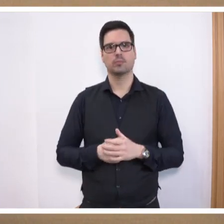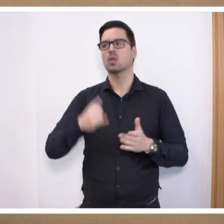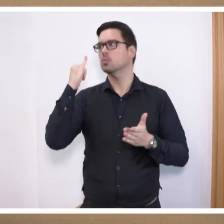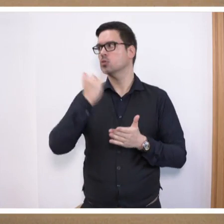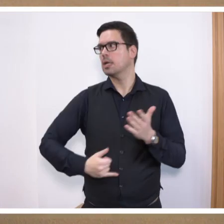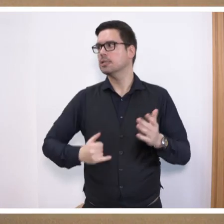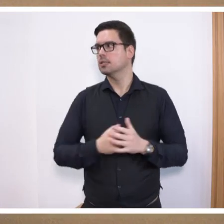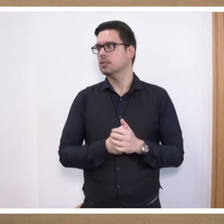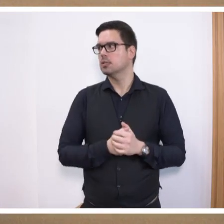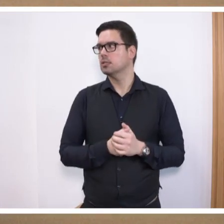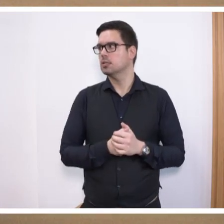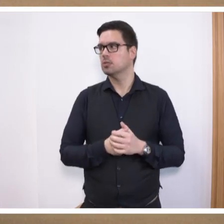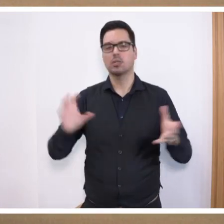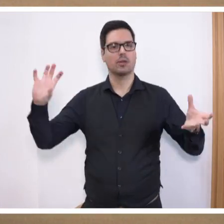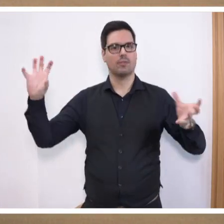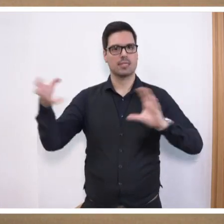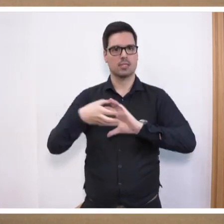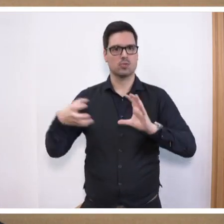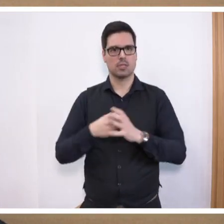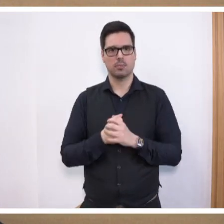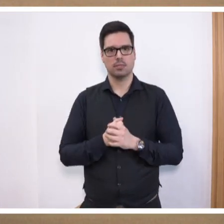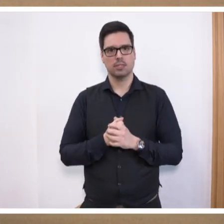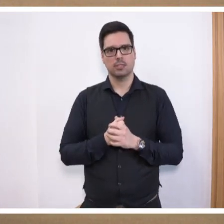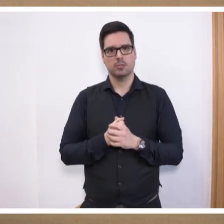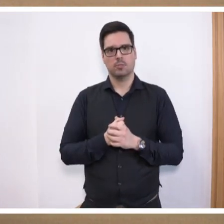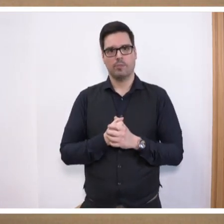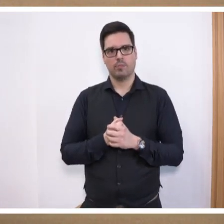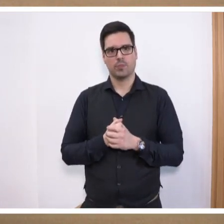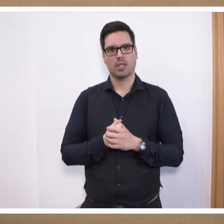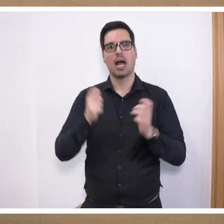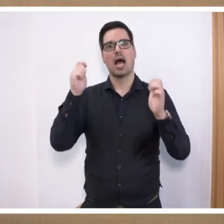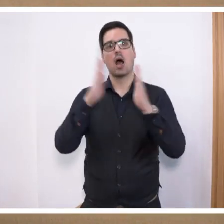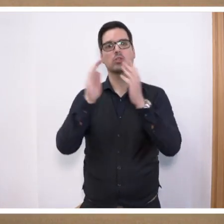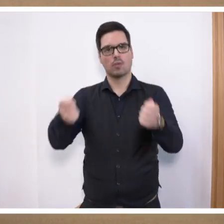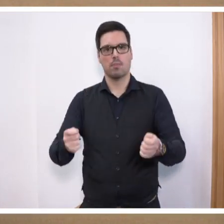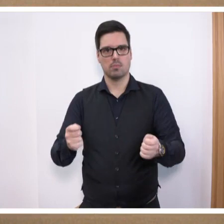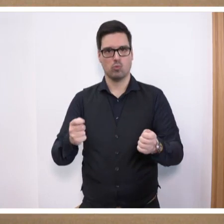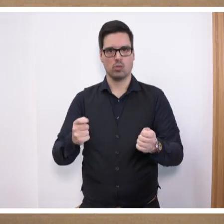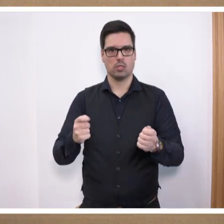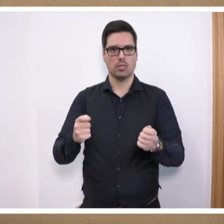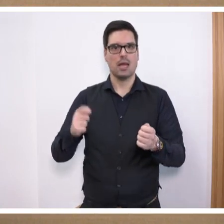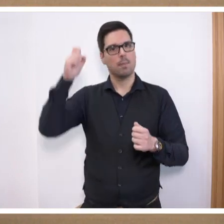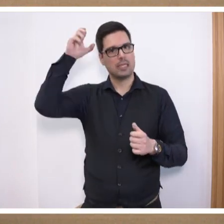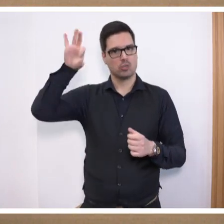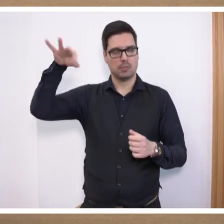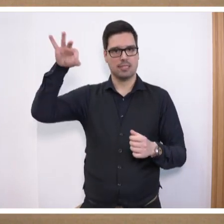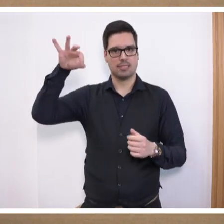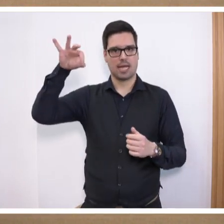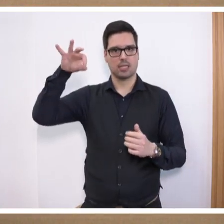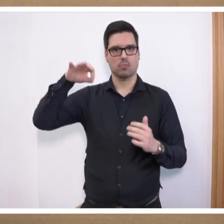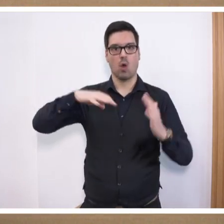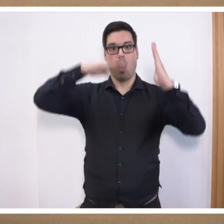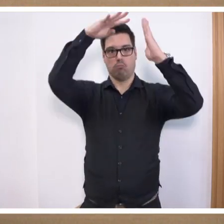und fasse zusammen. Das Hausaufgabenbuch des Bildungsministeriums ist